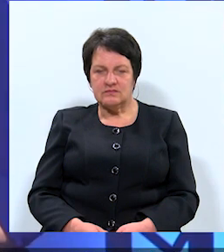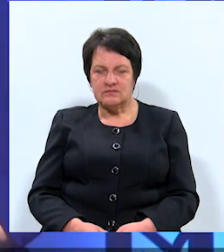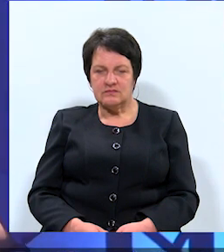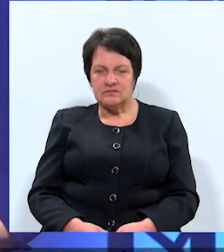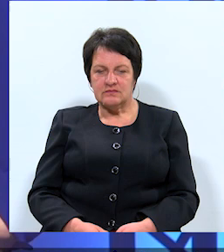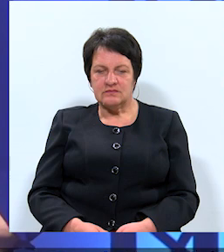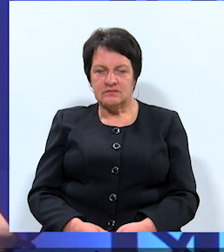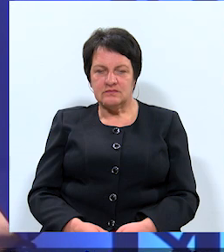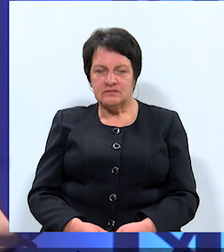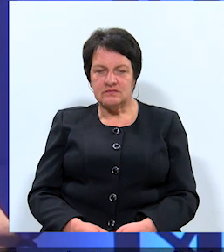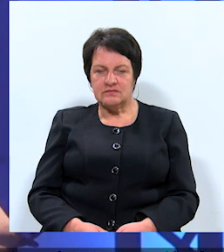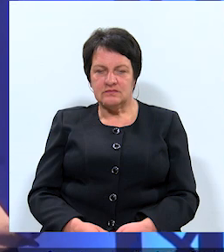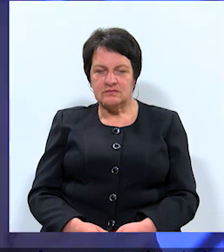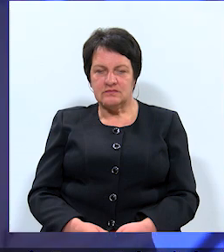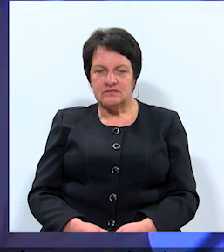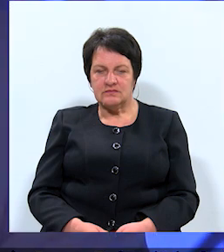Jūs Jūs